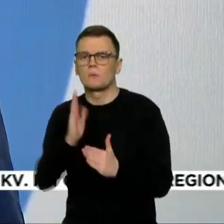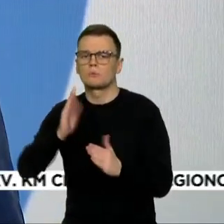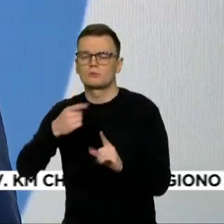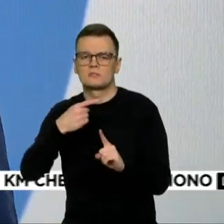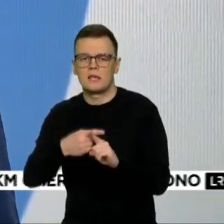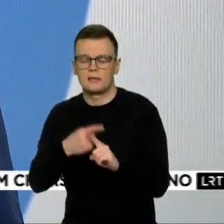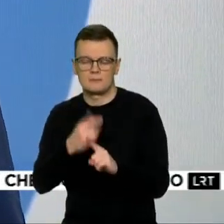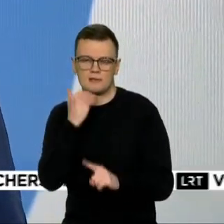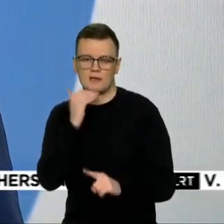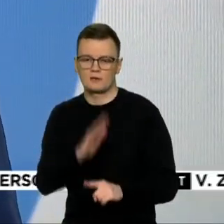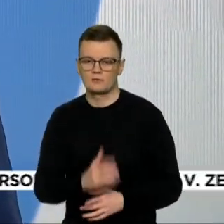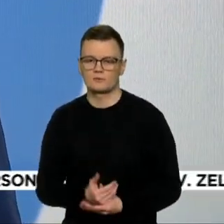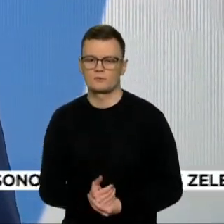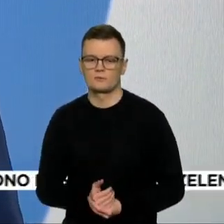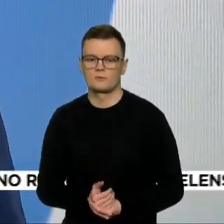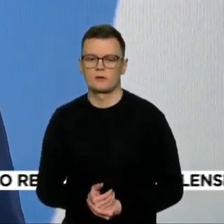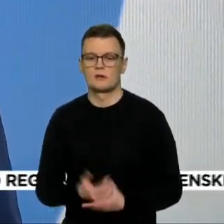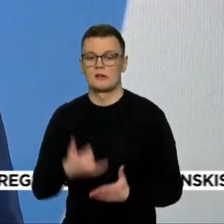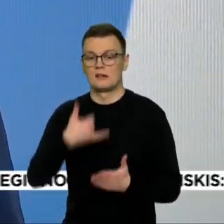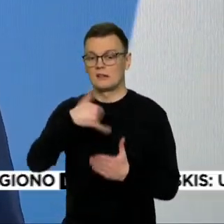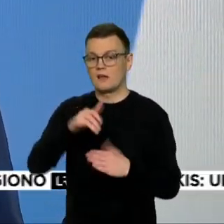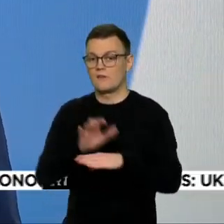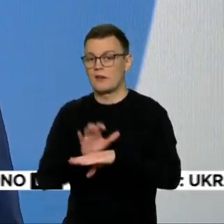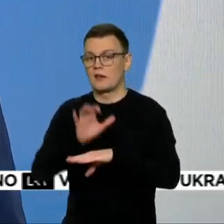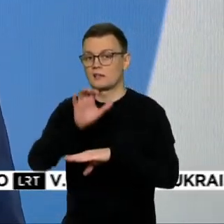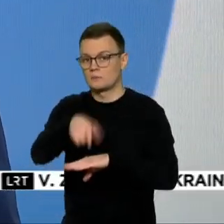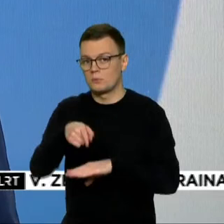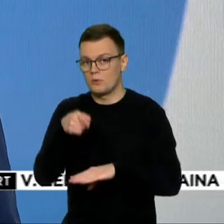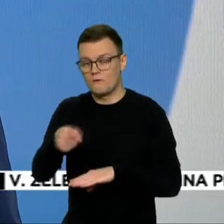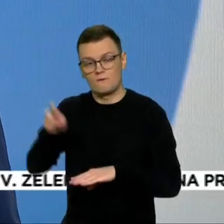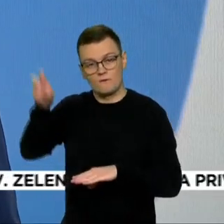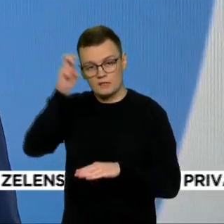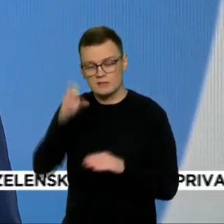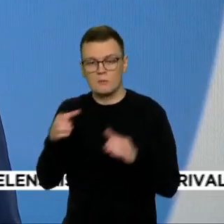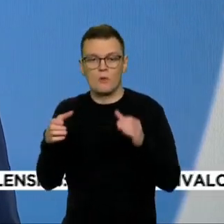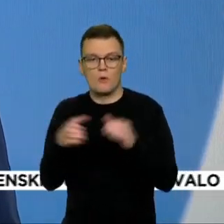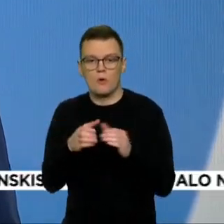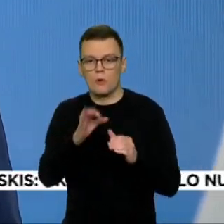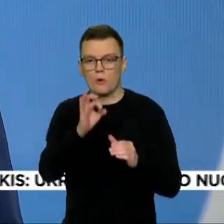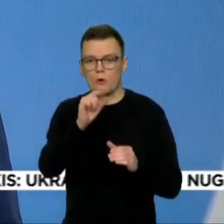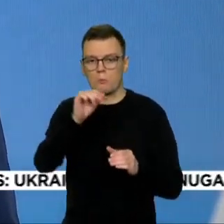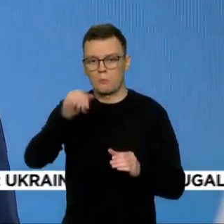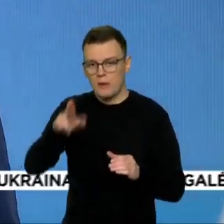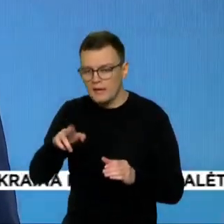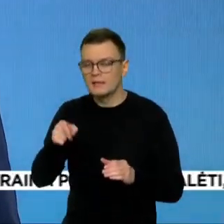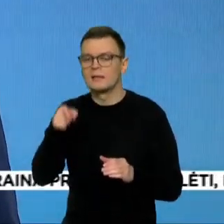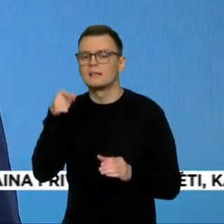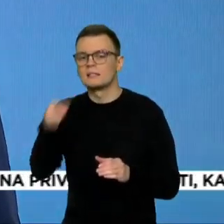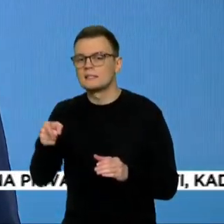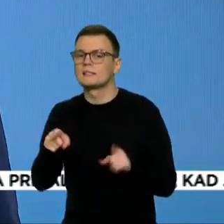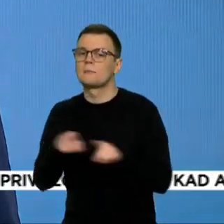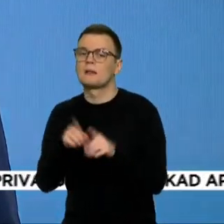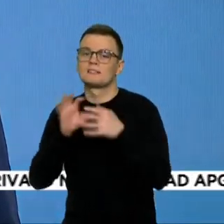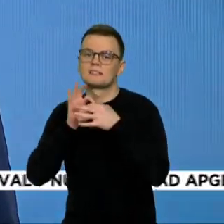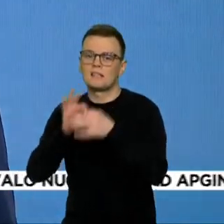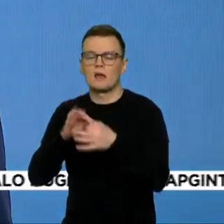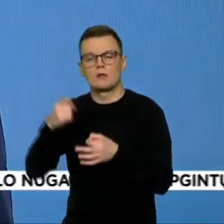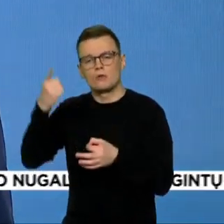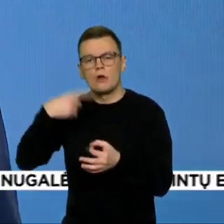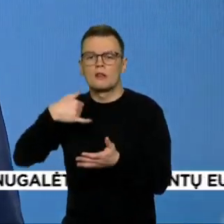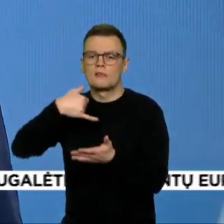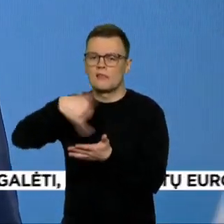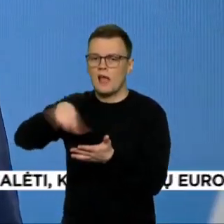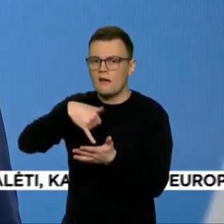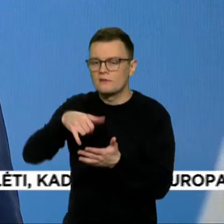Naftą eksportuojančių valstybių organizaciją OPEC ir jos sąjungininkėms nusprendus sumažinti naftos gavybą, Vašingtonas pareiškė, kad OPEC